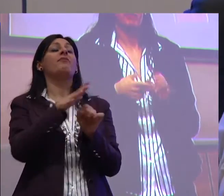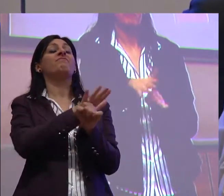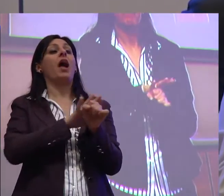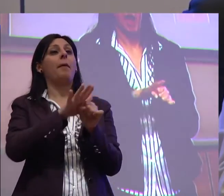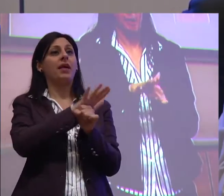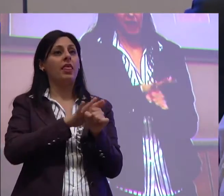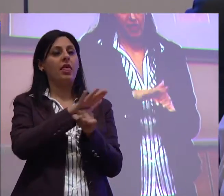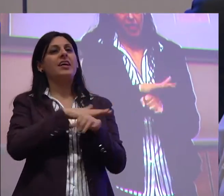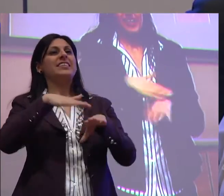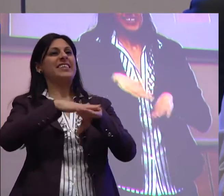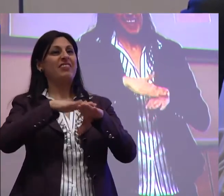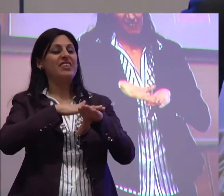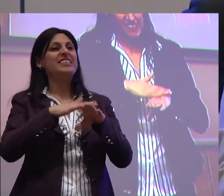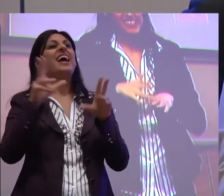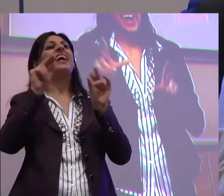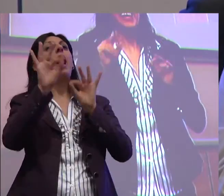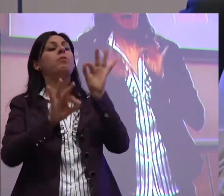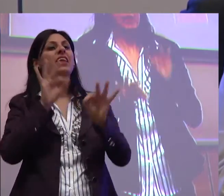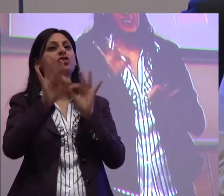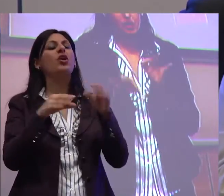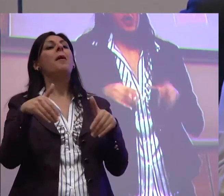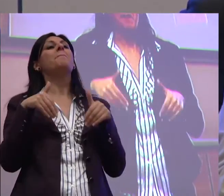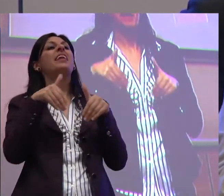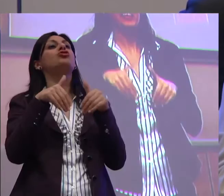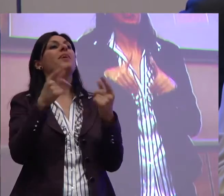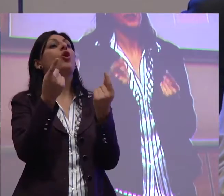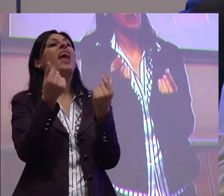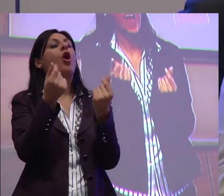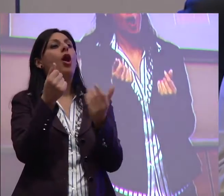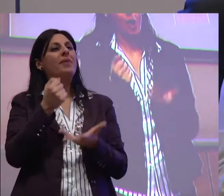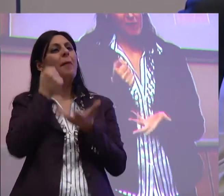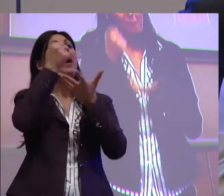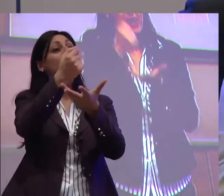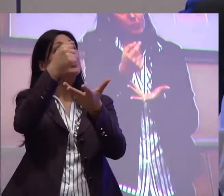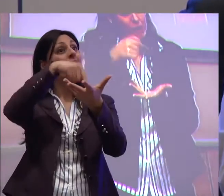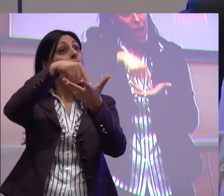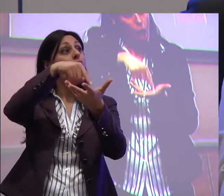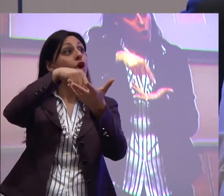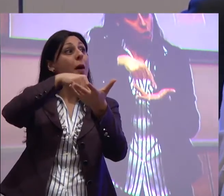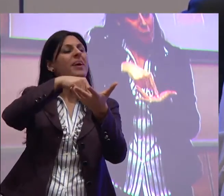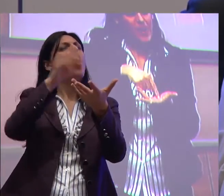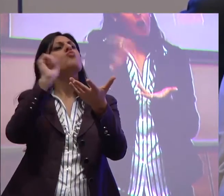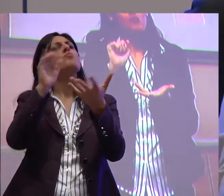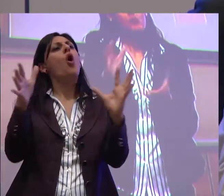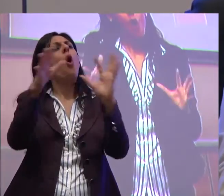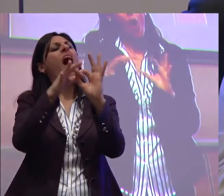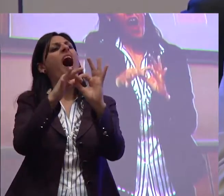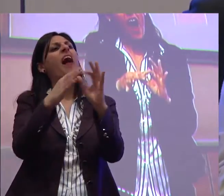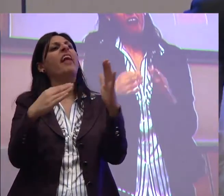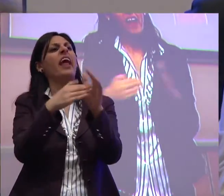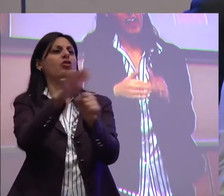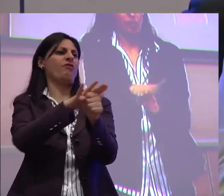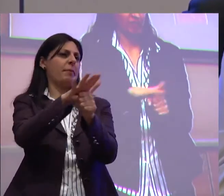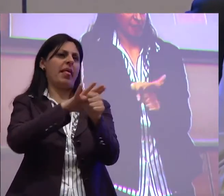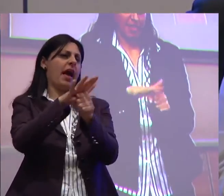i servizi, la riabilitazione, la partecipazione economica, che non può essere assolutamente collegata al reddito